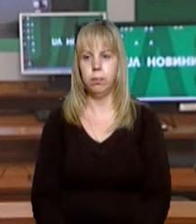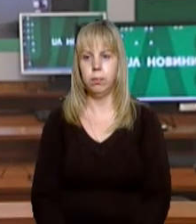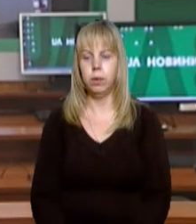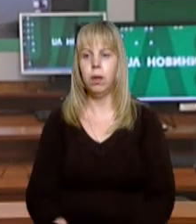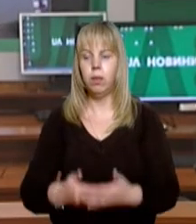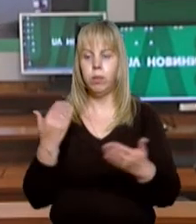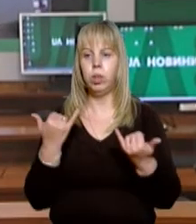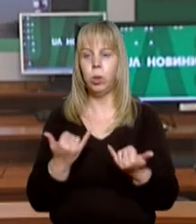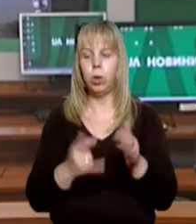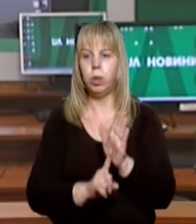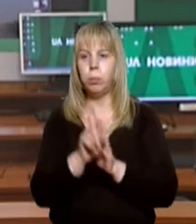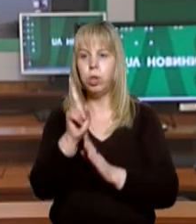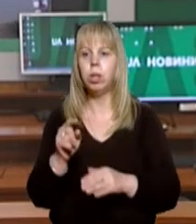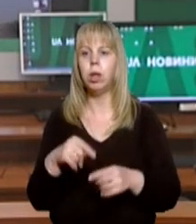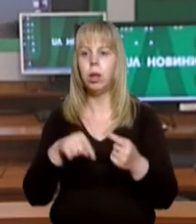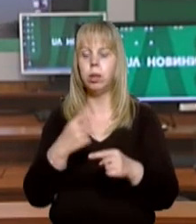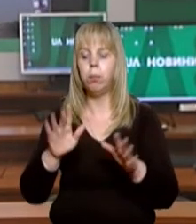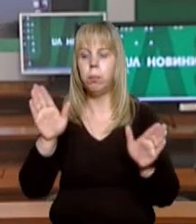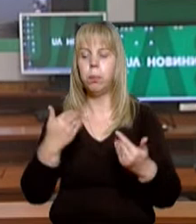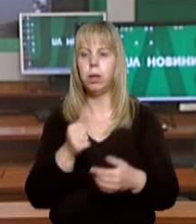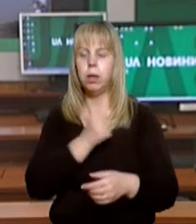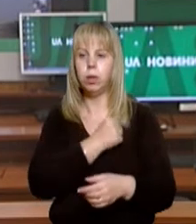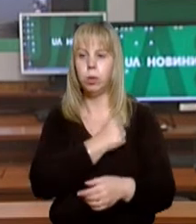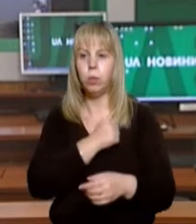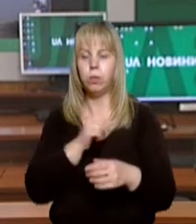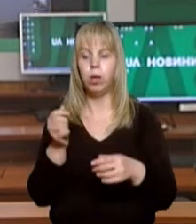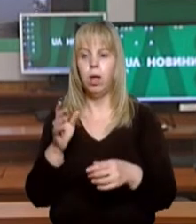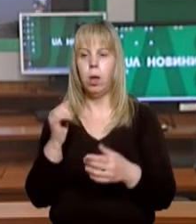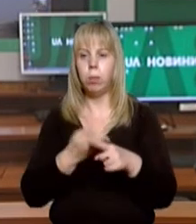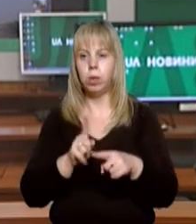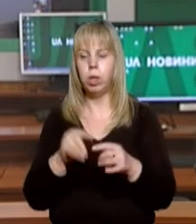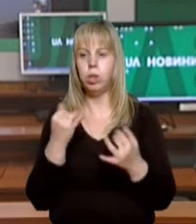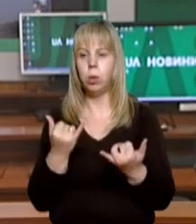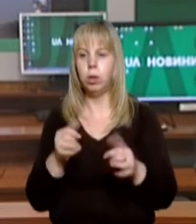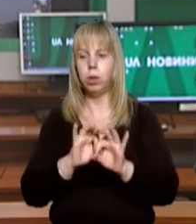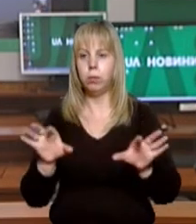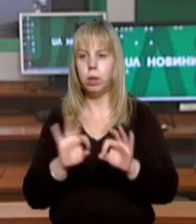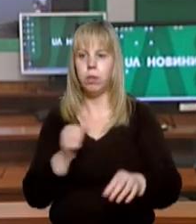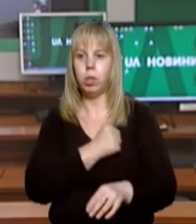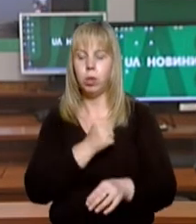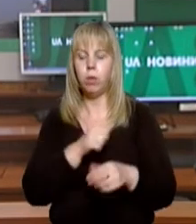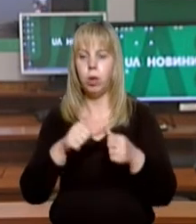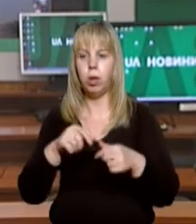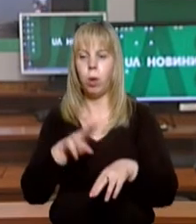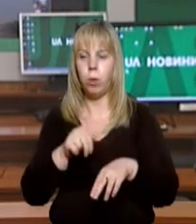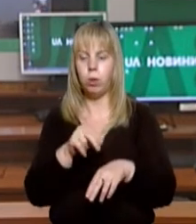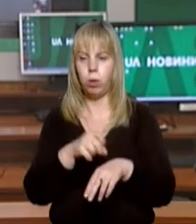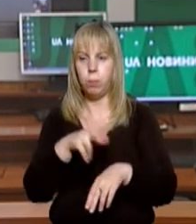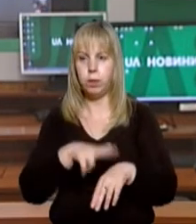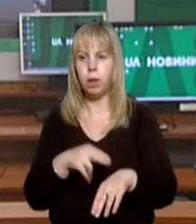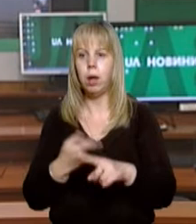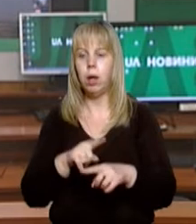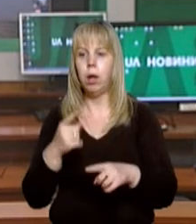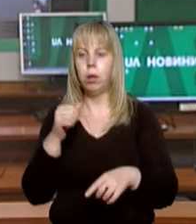Від сьогодні починається черговий призов на строкову військову службу. Про це на брифінгу повідомив військовий комісар Ужгородського об